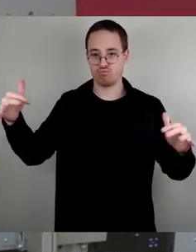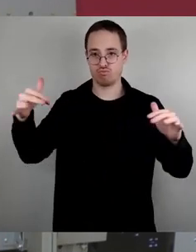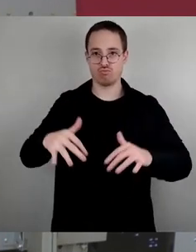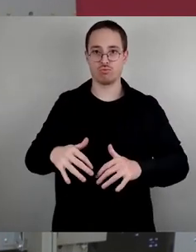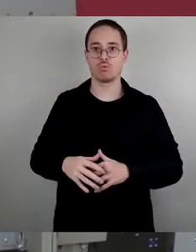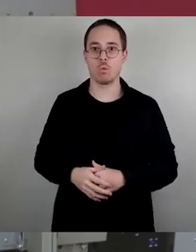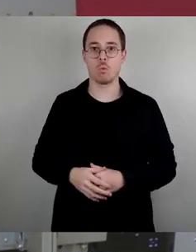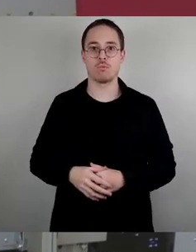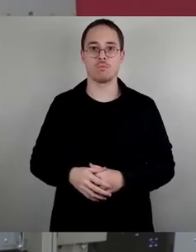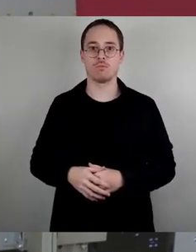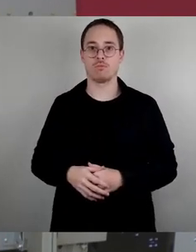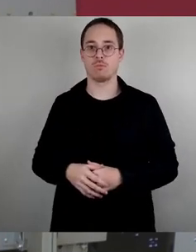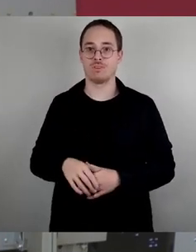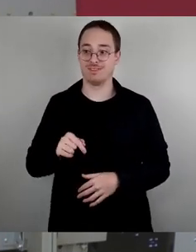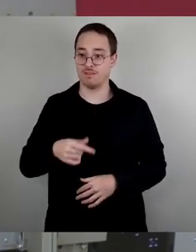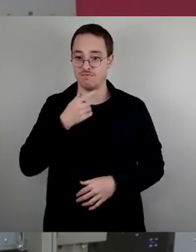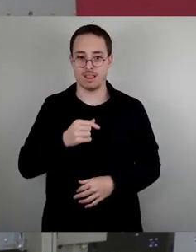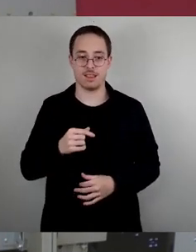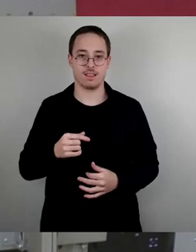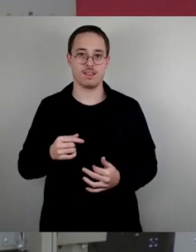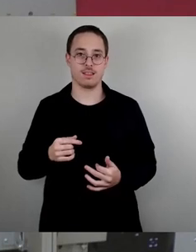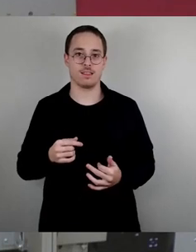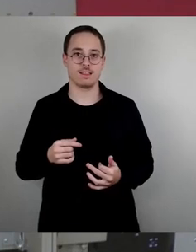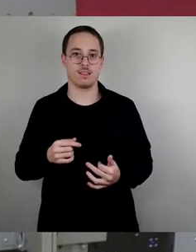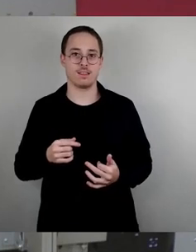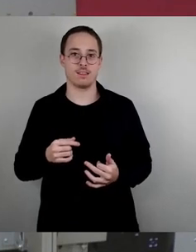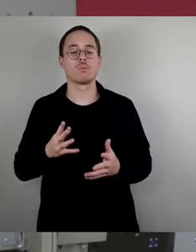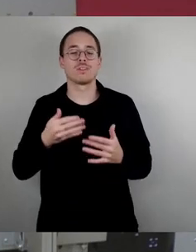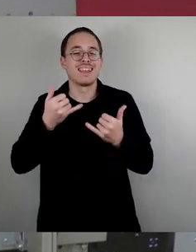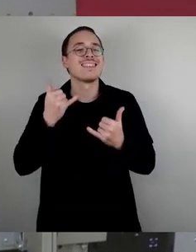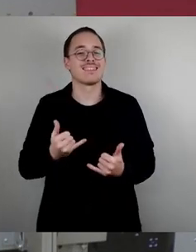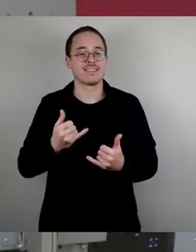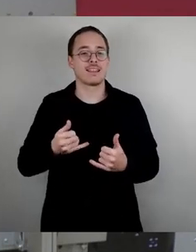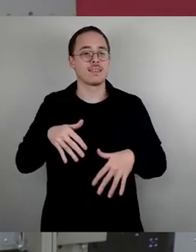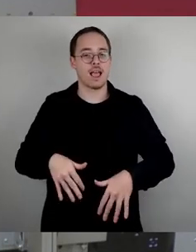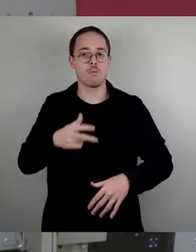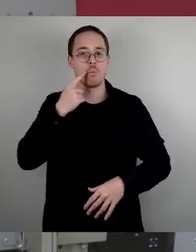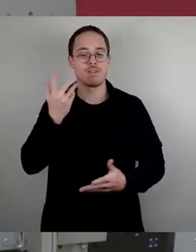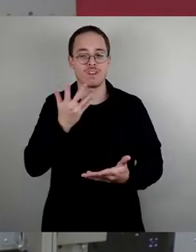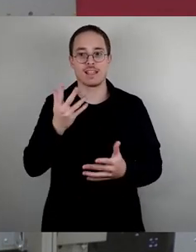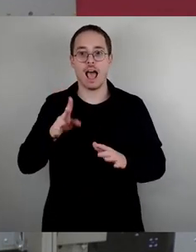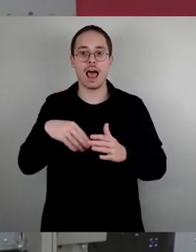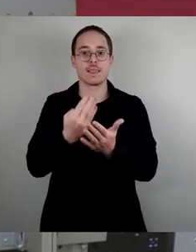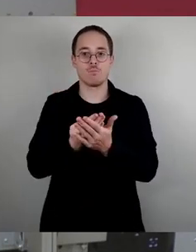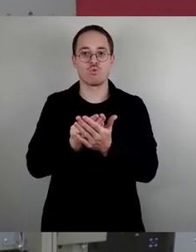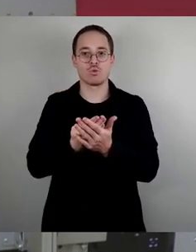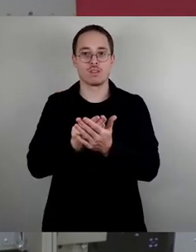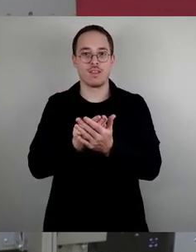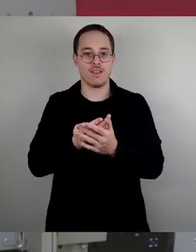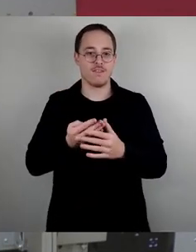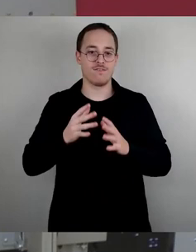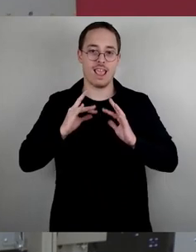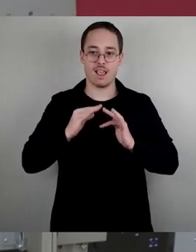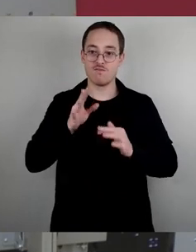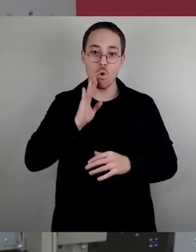Angebot Ferienwohnung. Und wenn das so weitergeht, dann haben wir noch ein größeres Problem. Und ich will mal sagen, was dahintersteckt, das ist nämlich auch eine wirtschaftliche Überlegung.